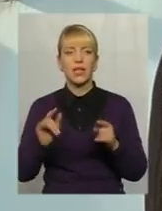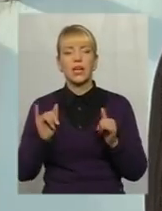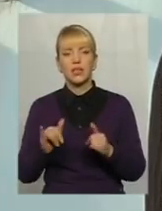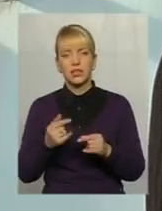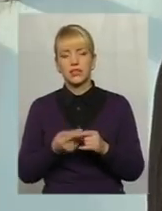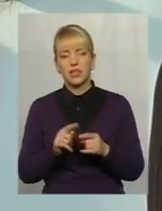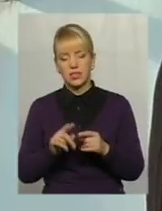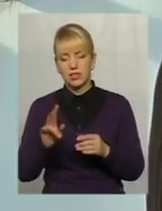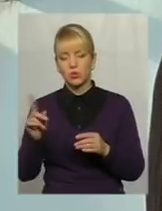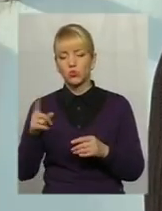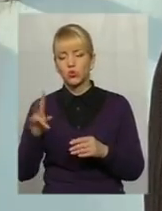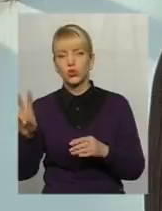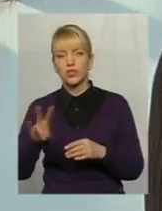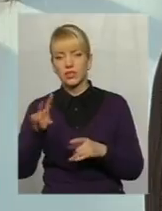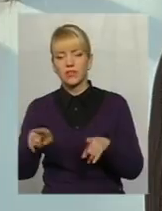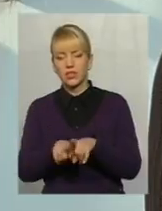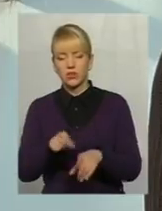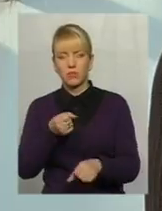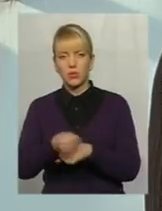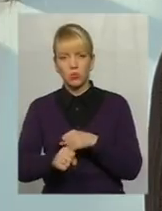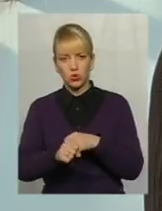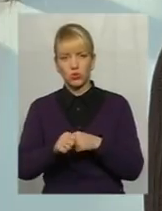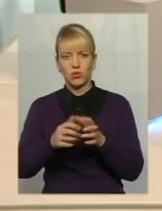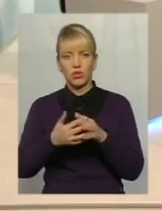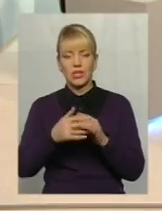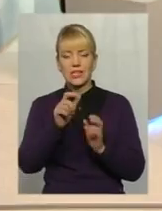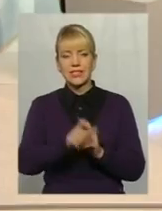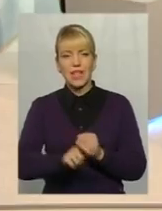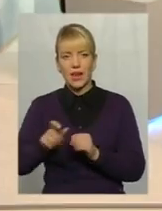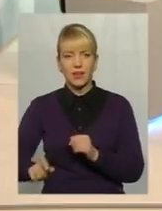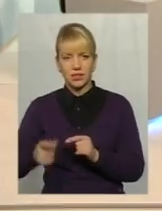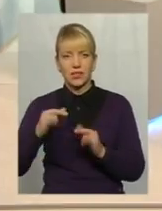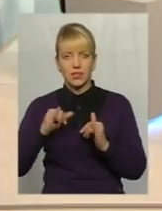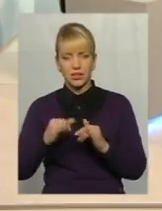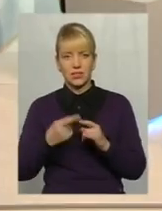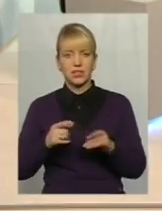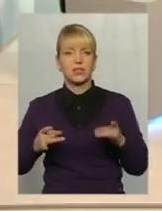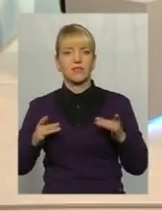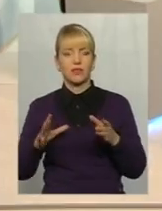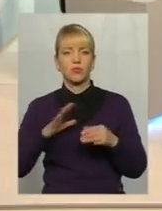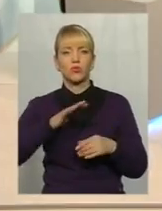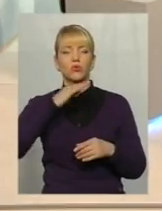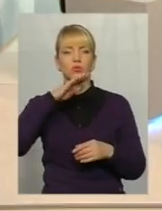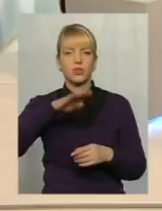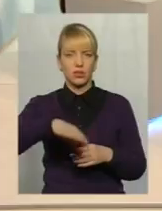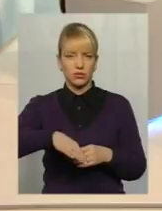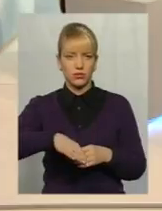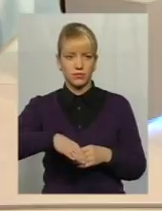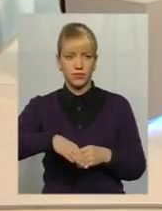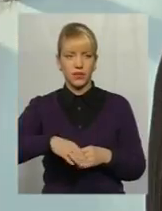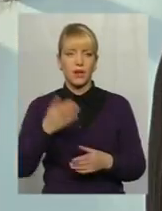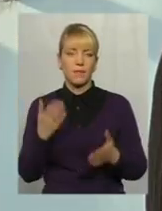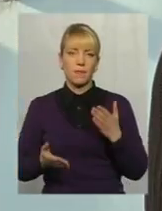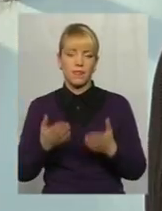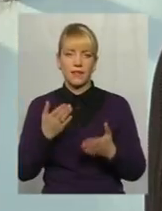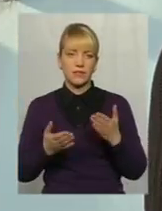також, як би, примушувала, можна так сказати. І свят було достатньо. І якщо,